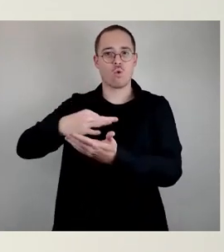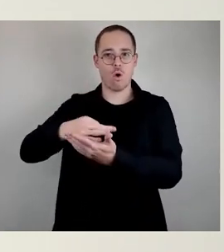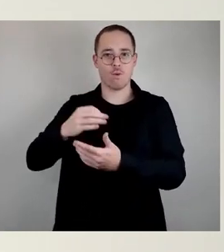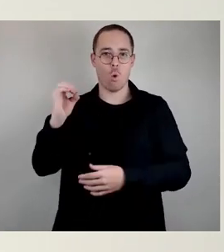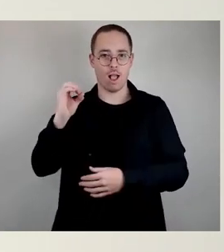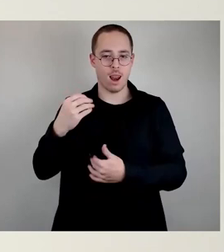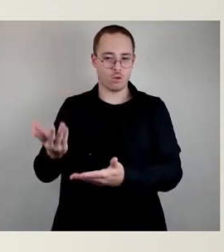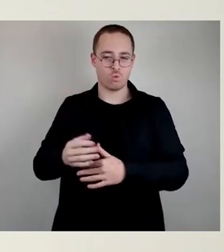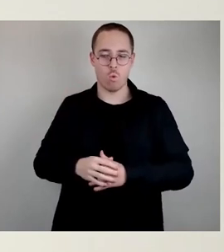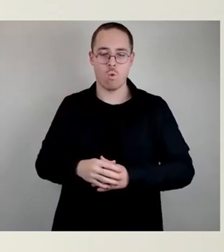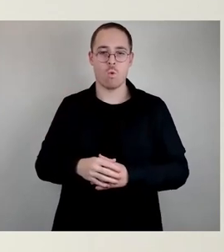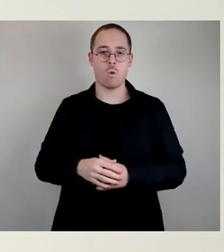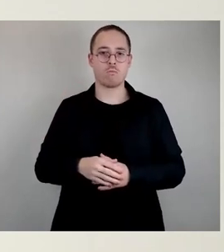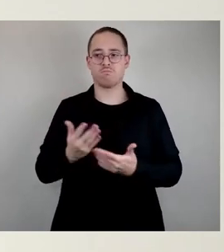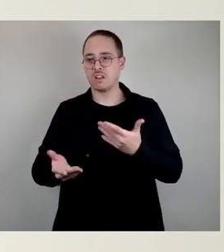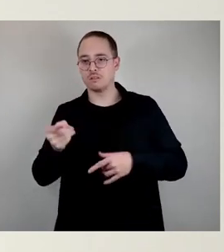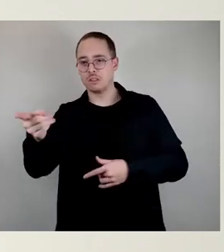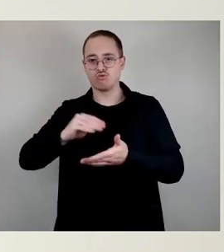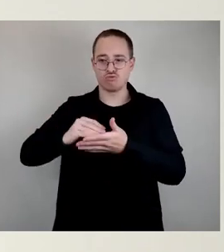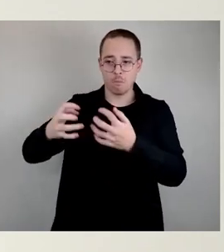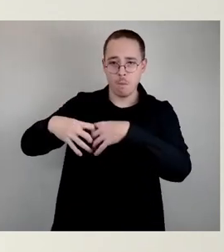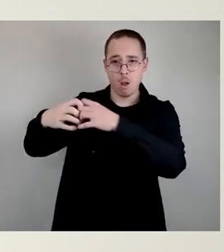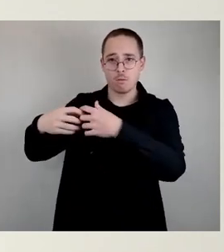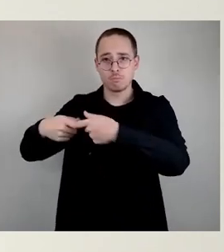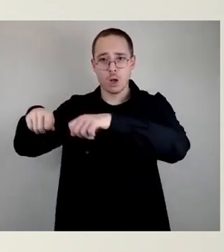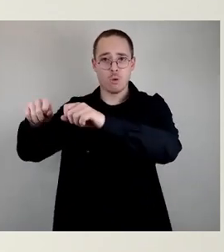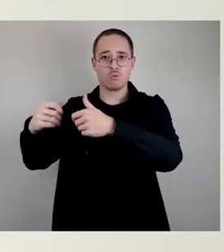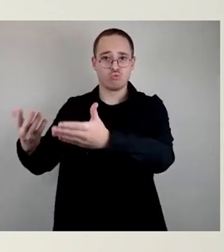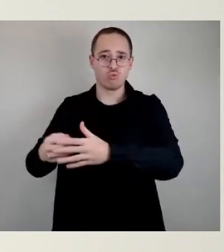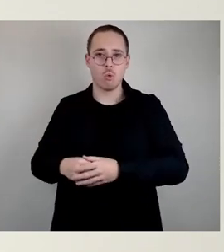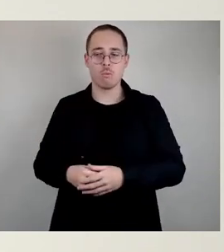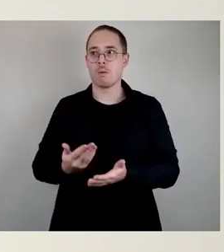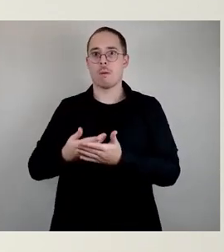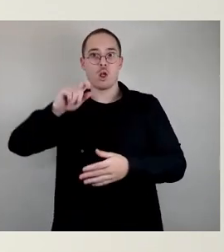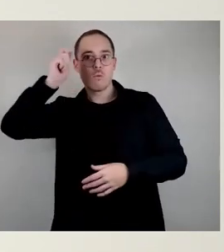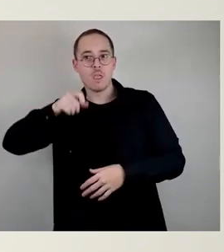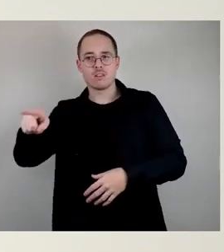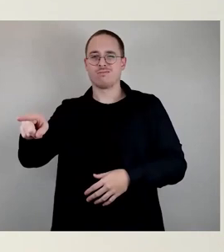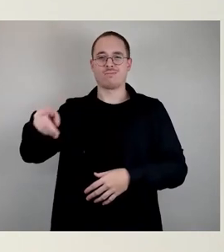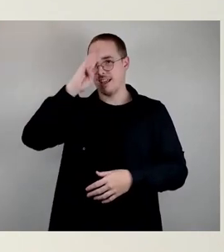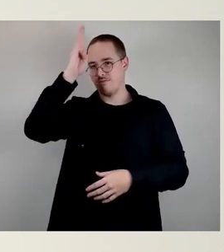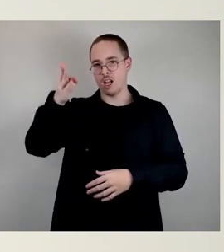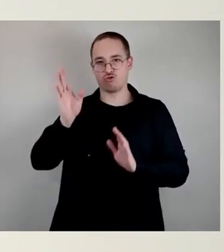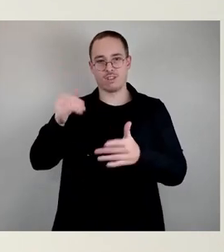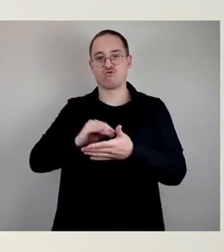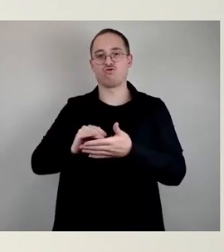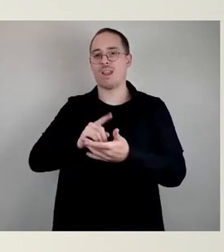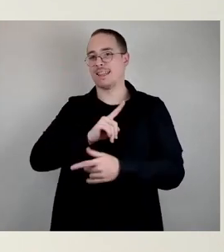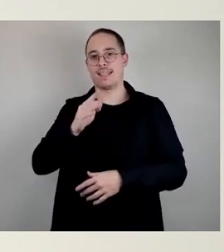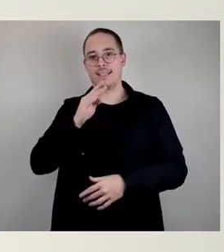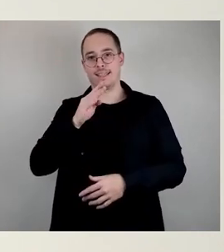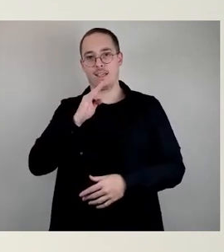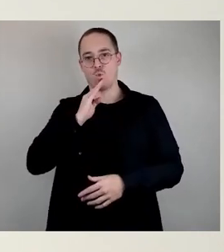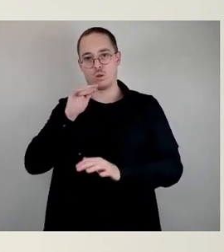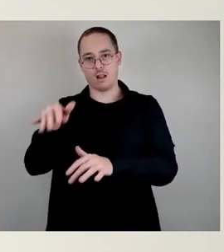angeht, wo wir sagen, es macht jetzt keinen Sinn, ein Gymnasium dort zu etablieren. Dafür reichen die Schülerzahlen nicht aus, aber im Sinne